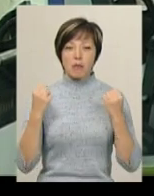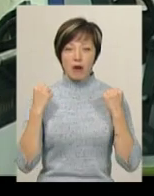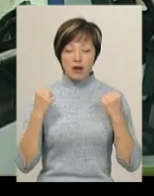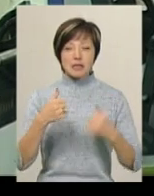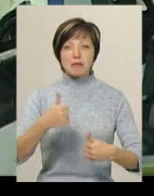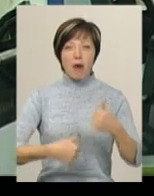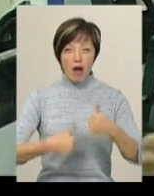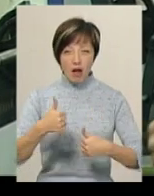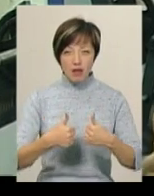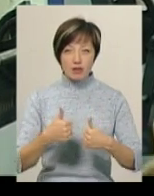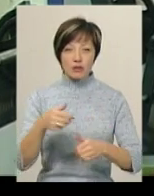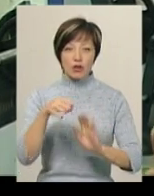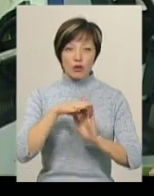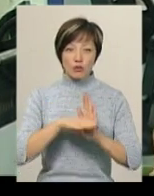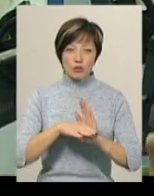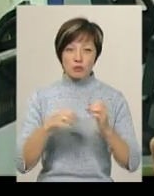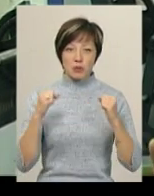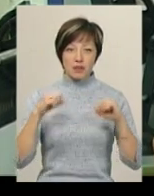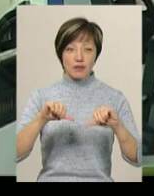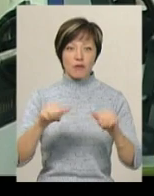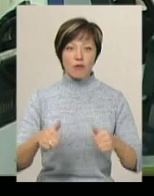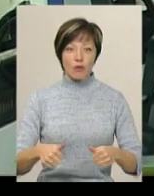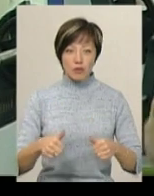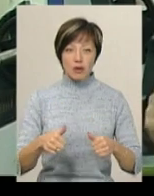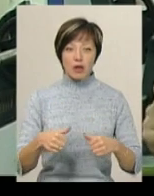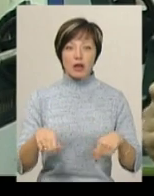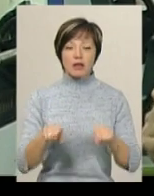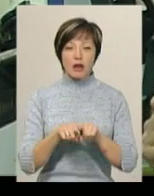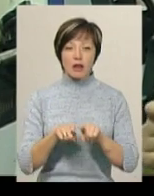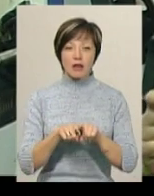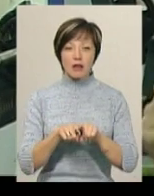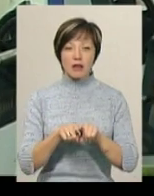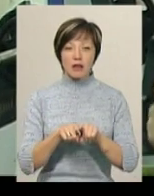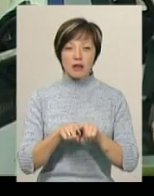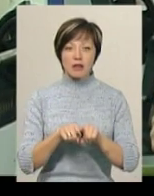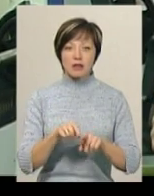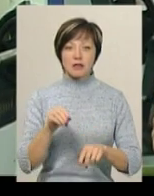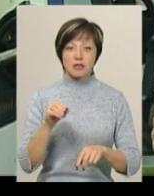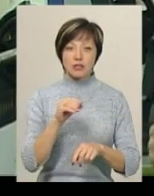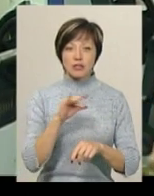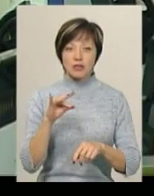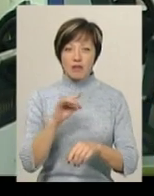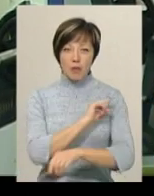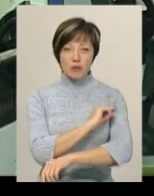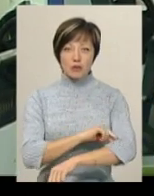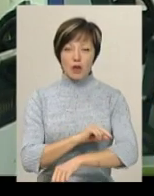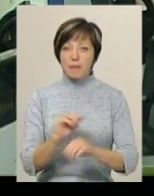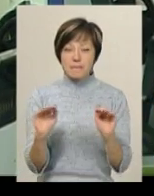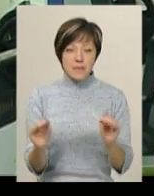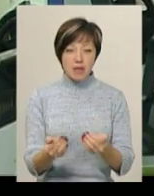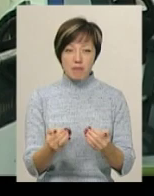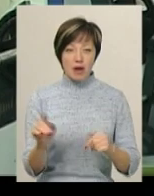в найхудшій спортивній формі, так як жирова прослойка мінімальна, для того, щоб